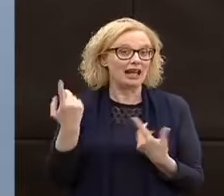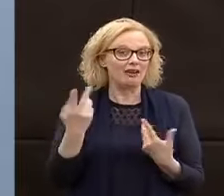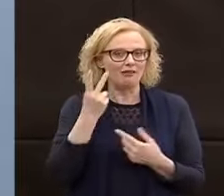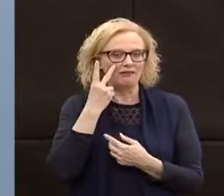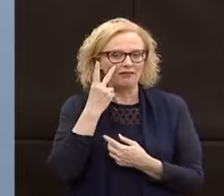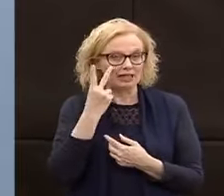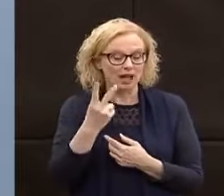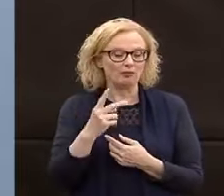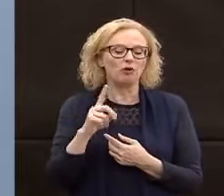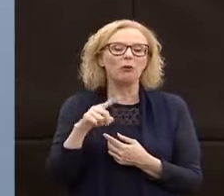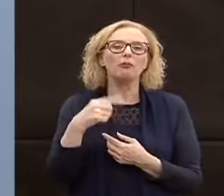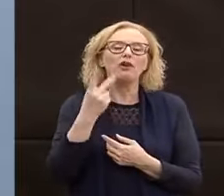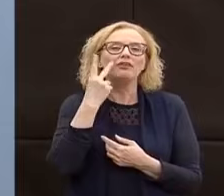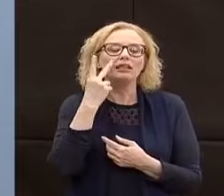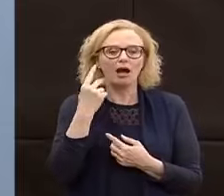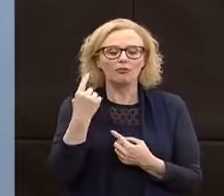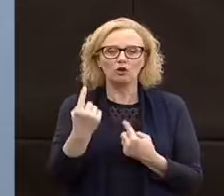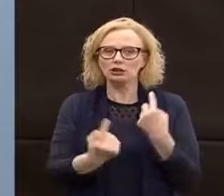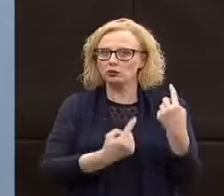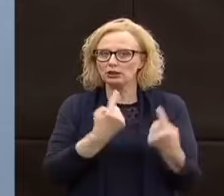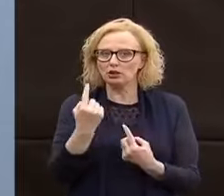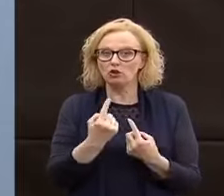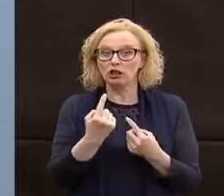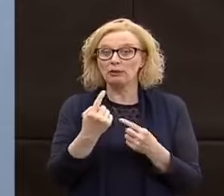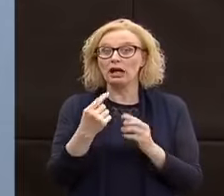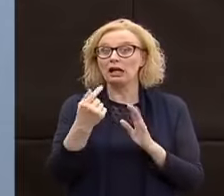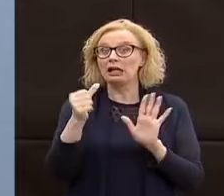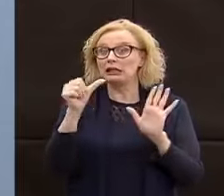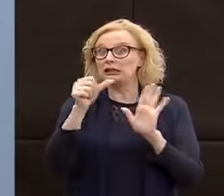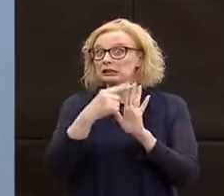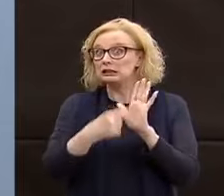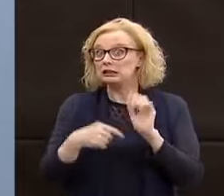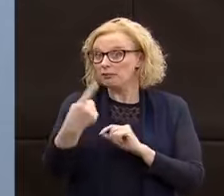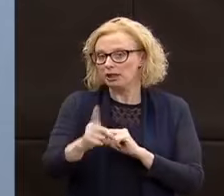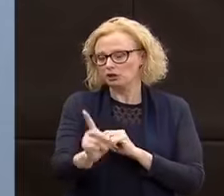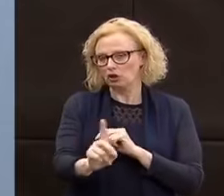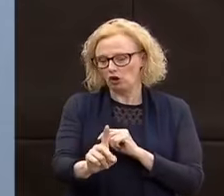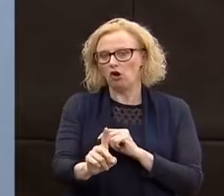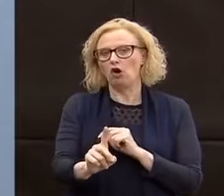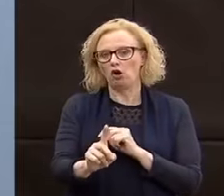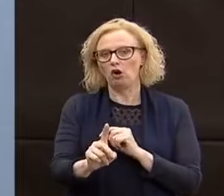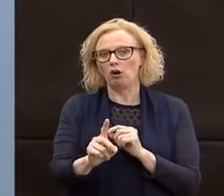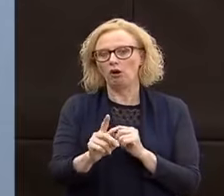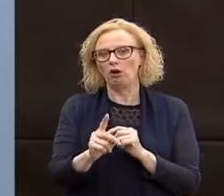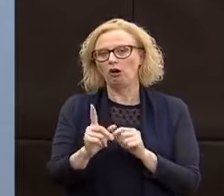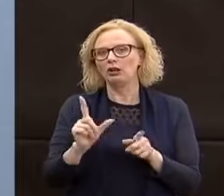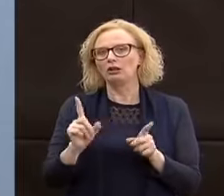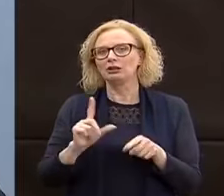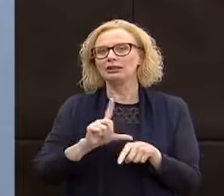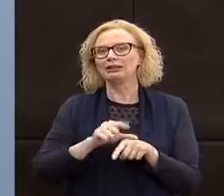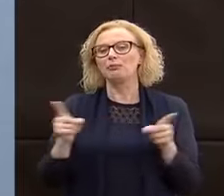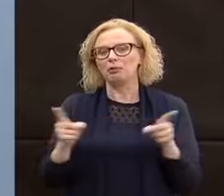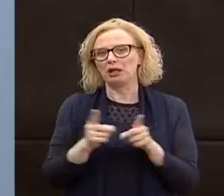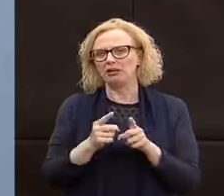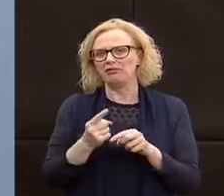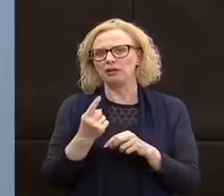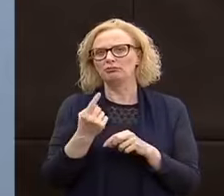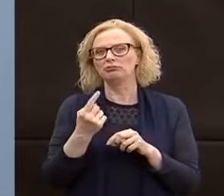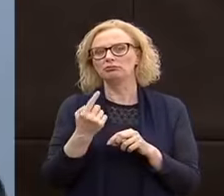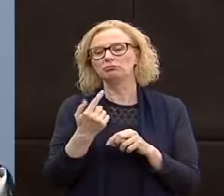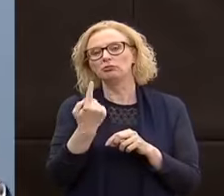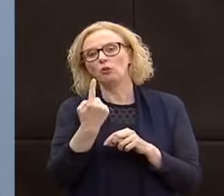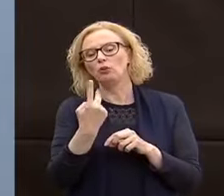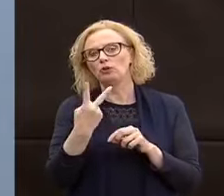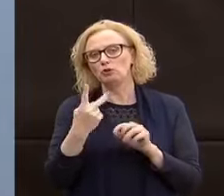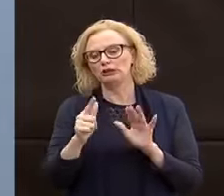da farsi per non fra sei mesi, ma nel giro di qualche settimana, al netto che il